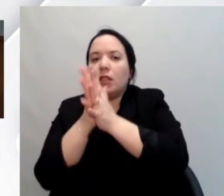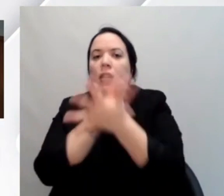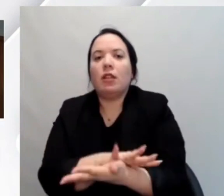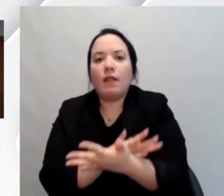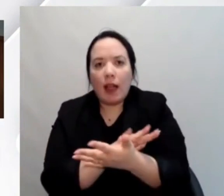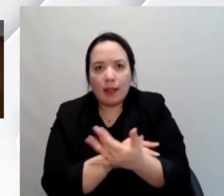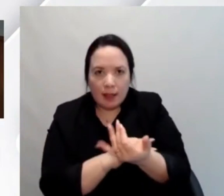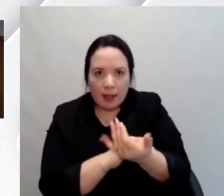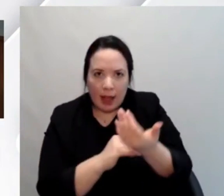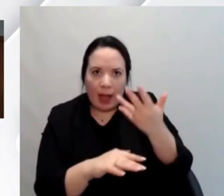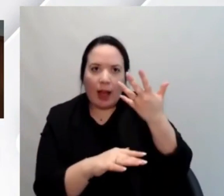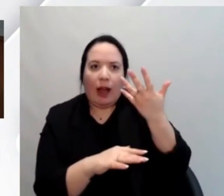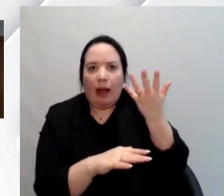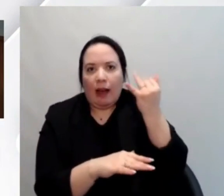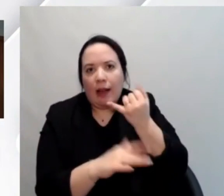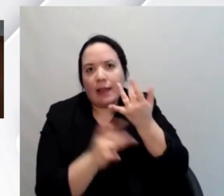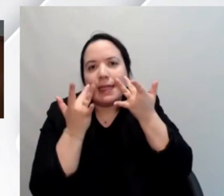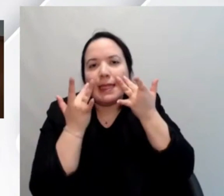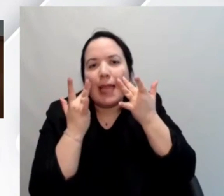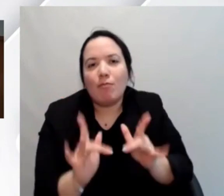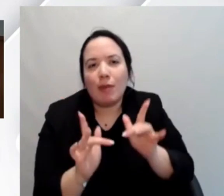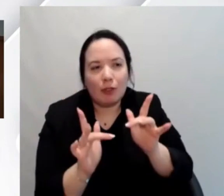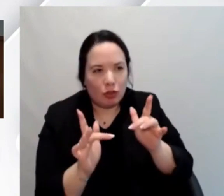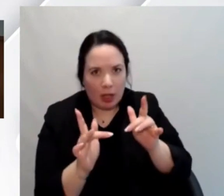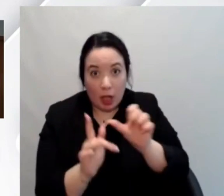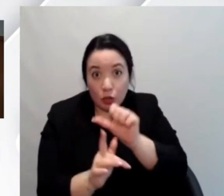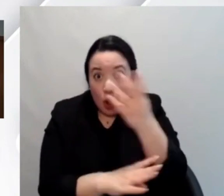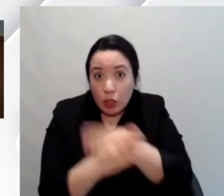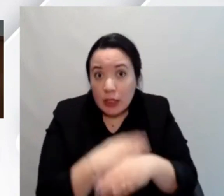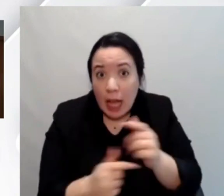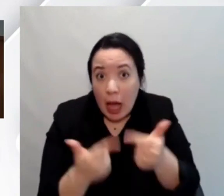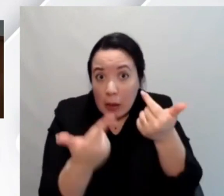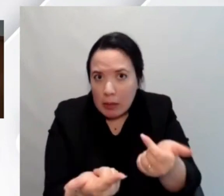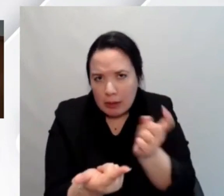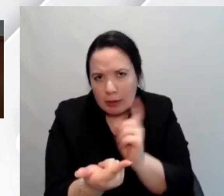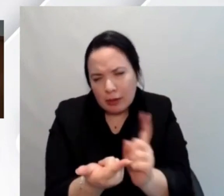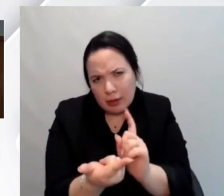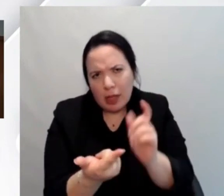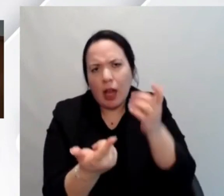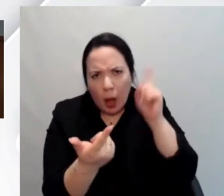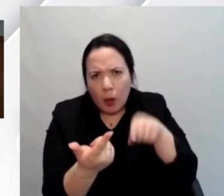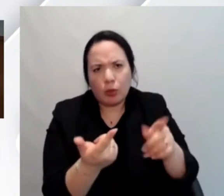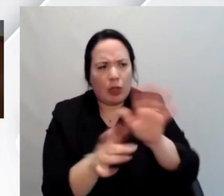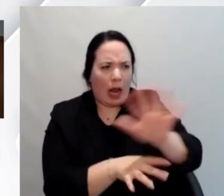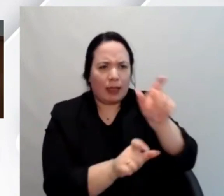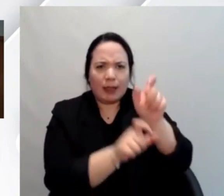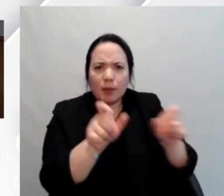disabili ma la rendono più semplice anche a tante altre persone che magari non hanno disabilità